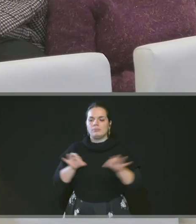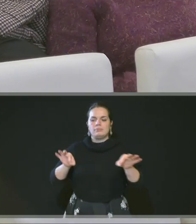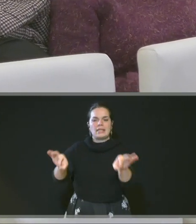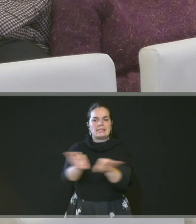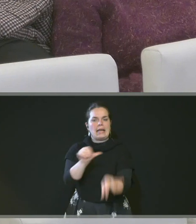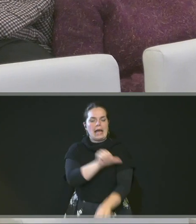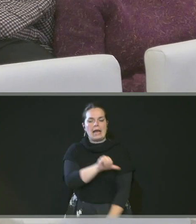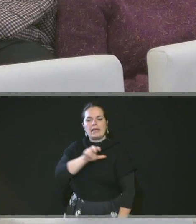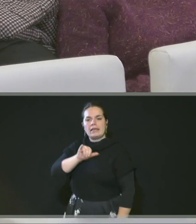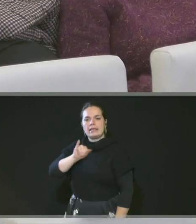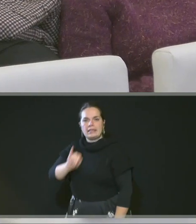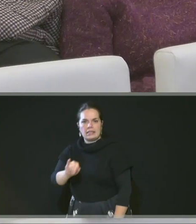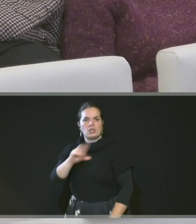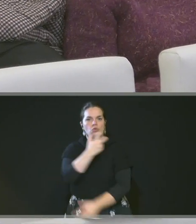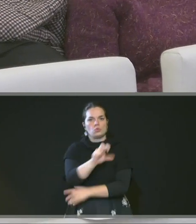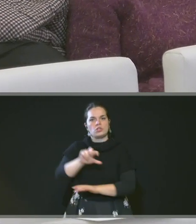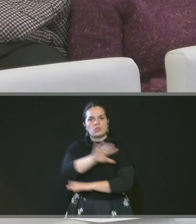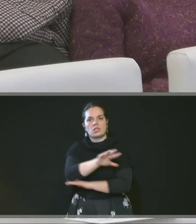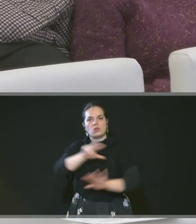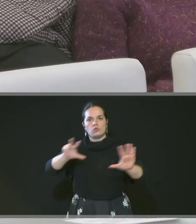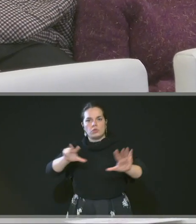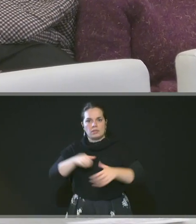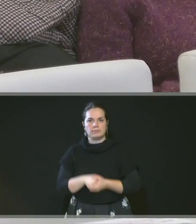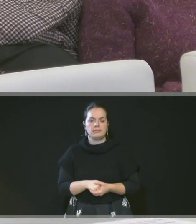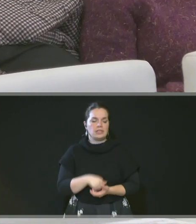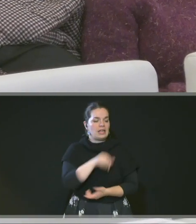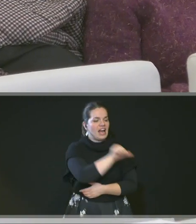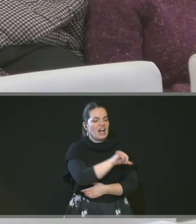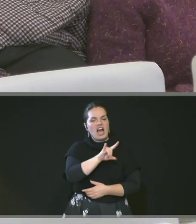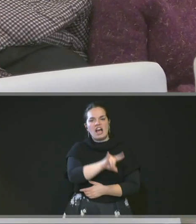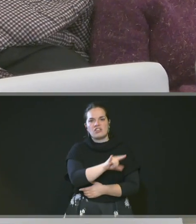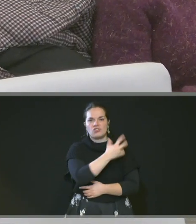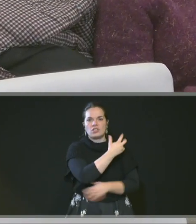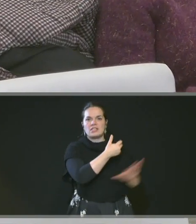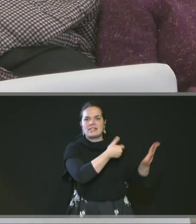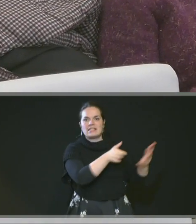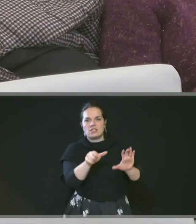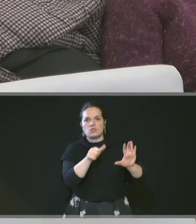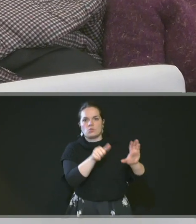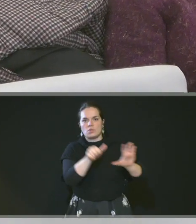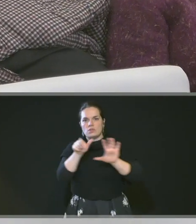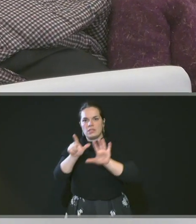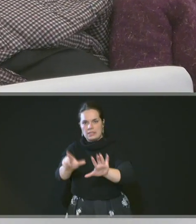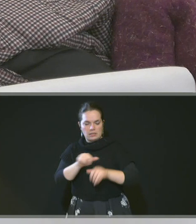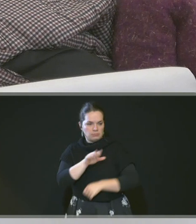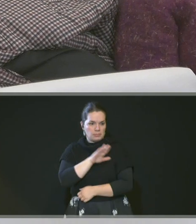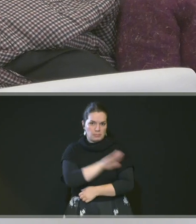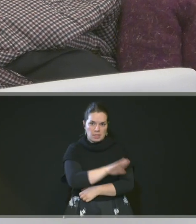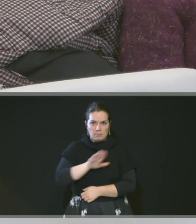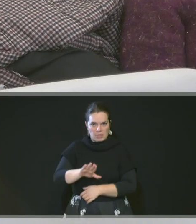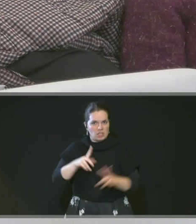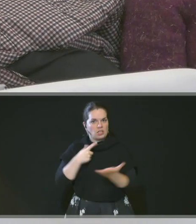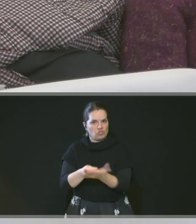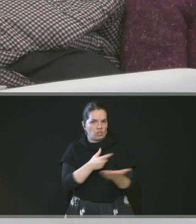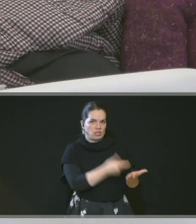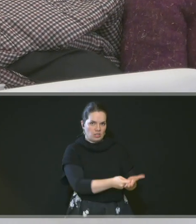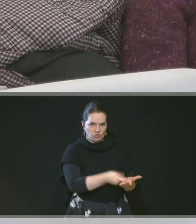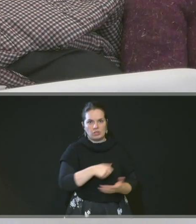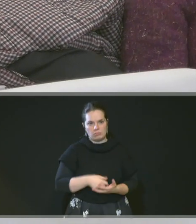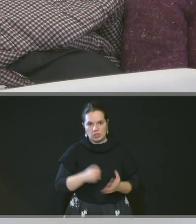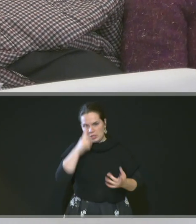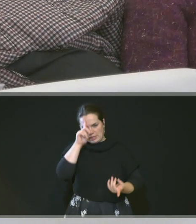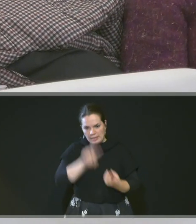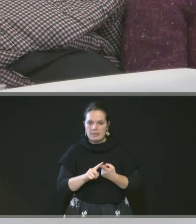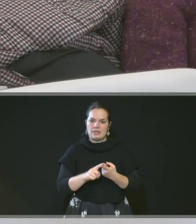358 et AH 667 sont bien en forme de potentiel de l'action économique métropolitaine